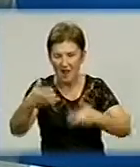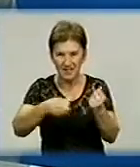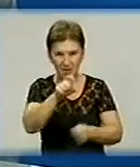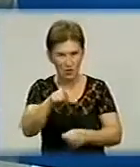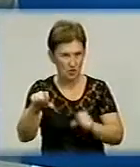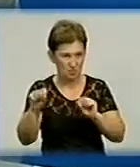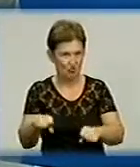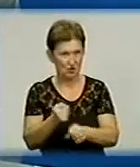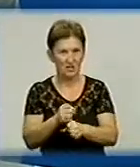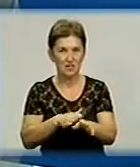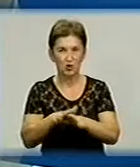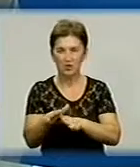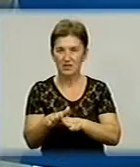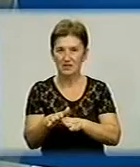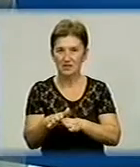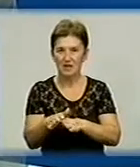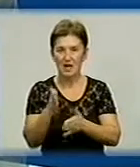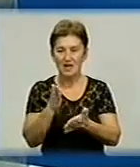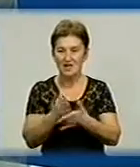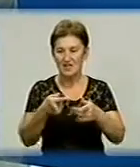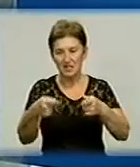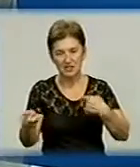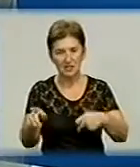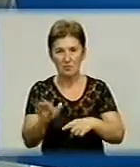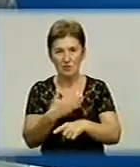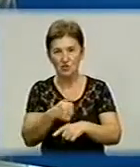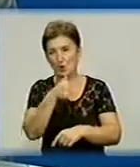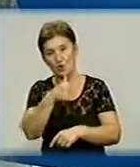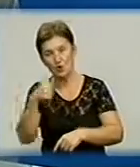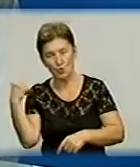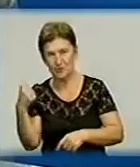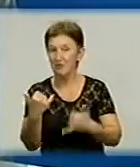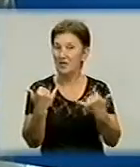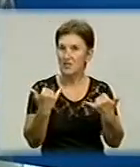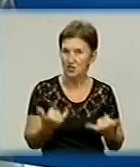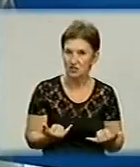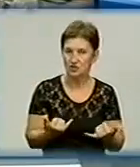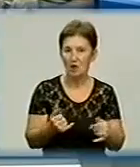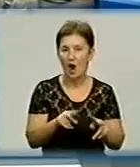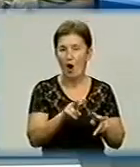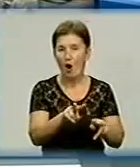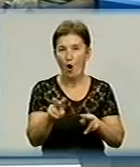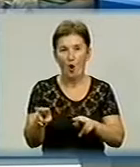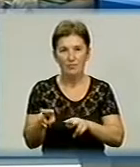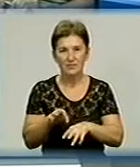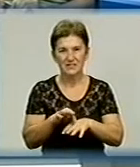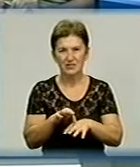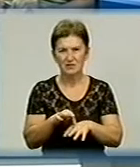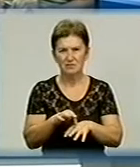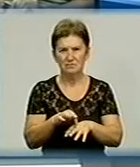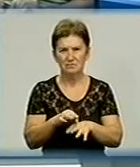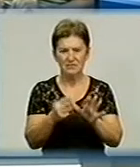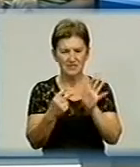невеличку цифрову різницю між минулим роком і нинішнім. В минулому році ми обстежили понад 7 тисяч гектарів землі.